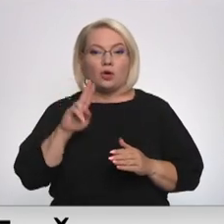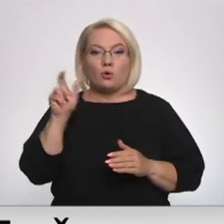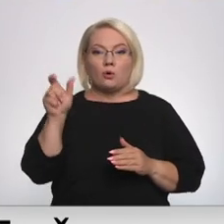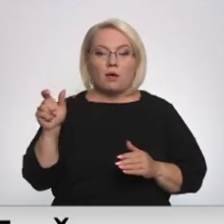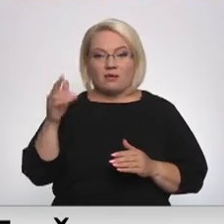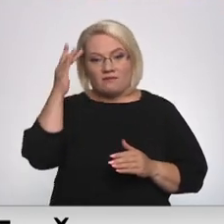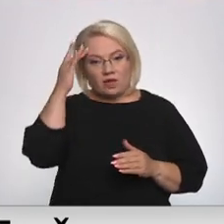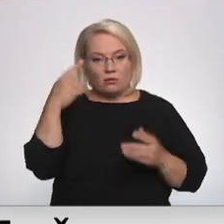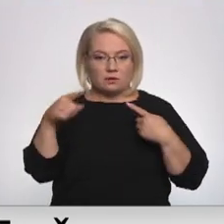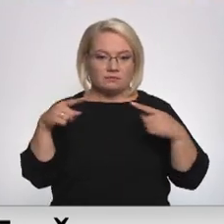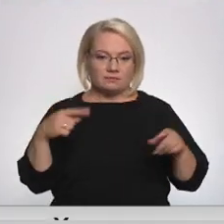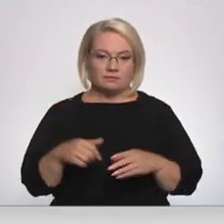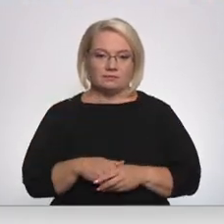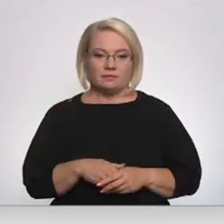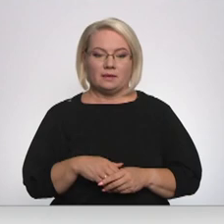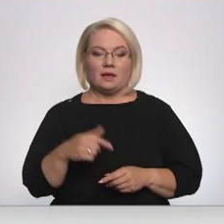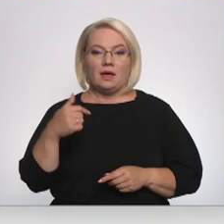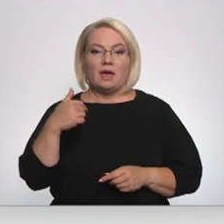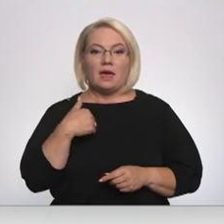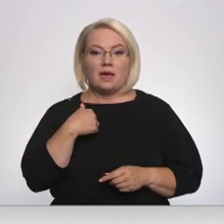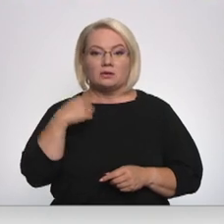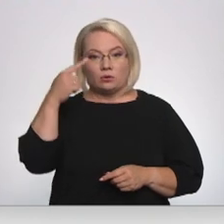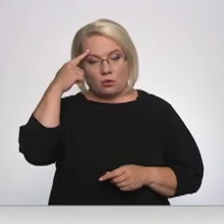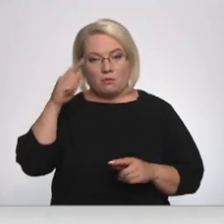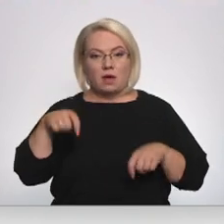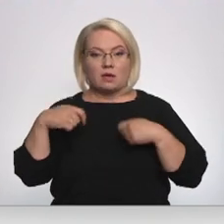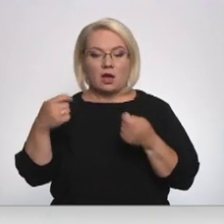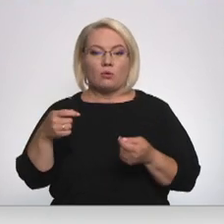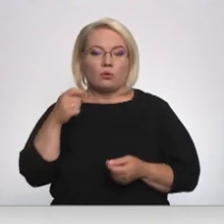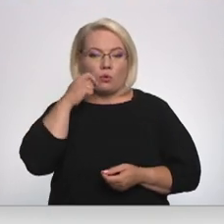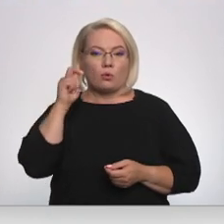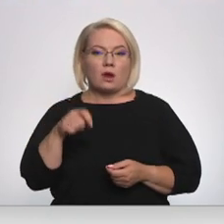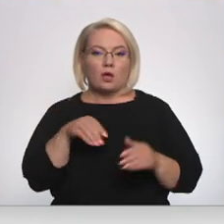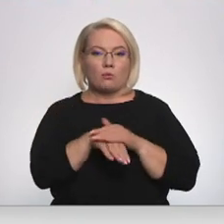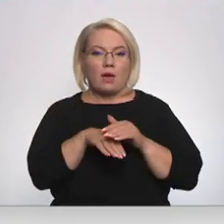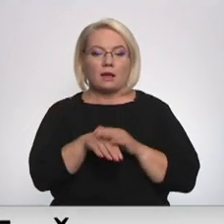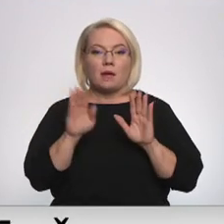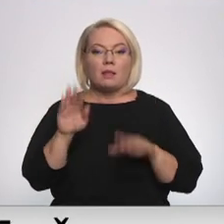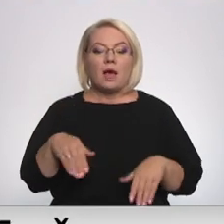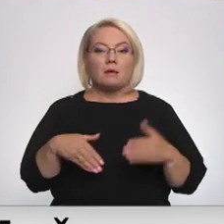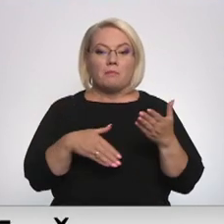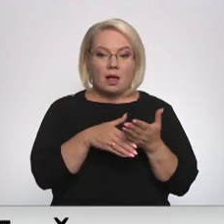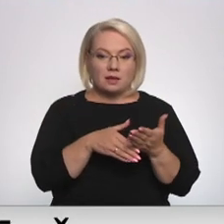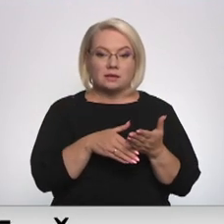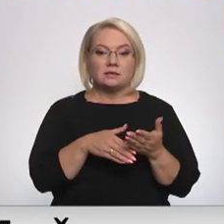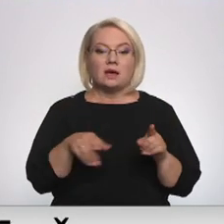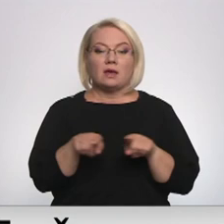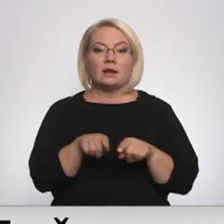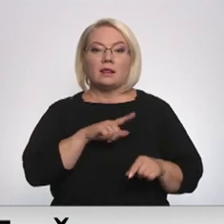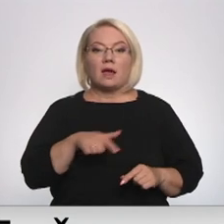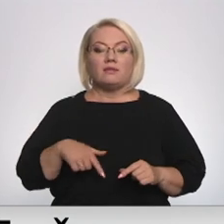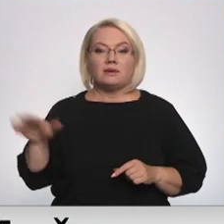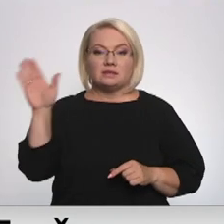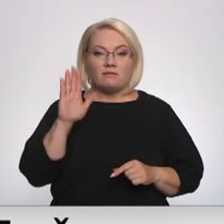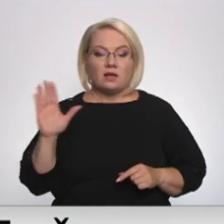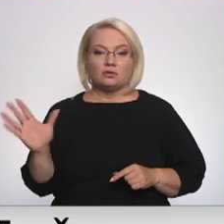atšķiras. Es domāju, ka būtu jānodavad Ukraiņu biegi, lai palīdzētu arī Latvijas valsts